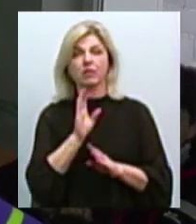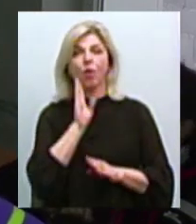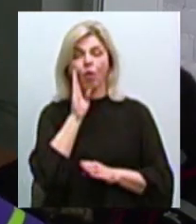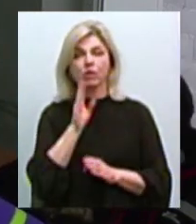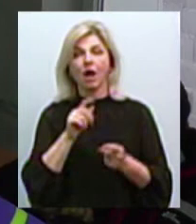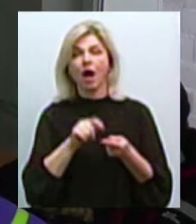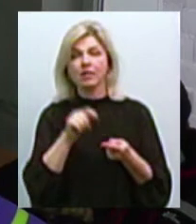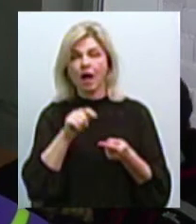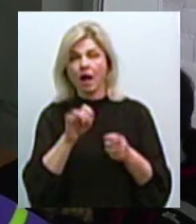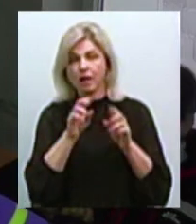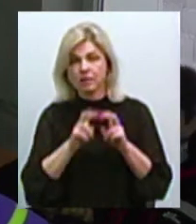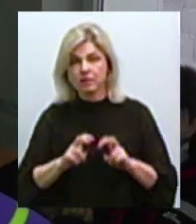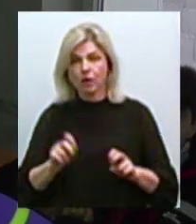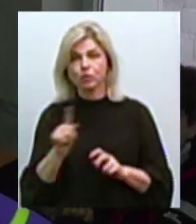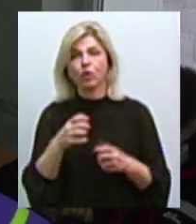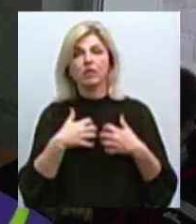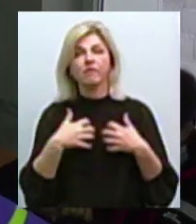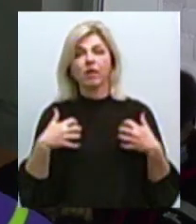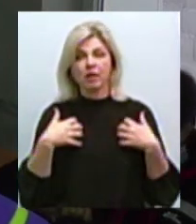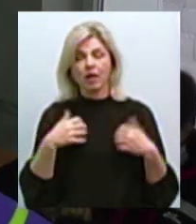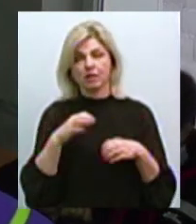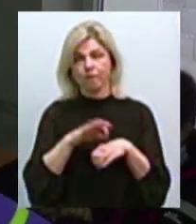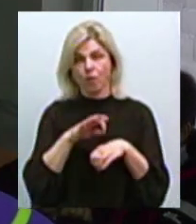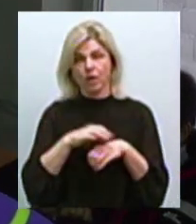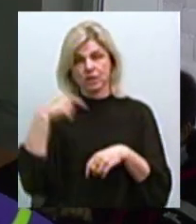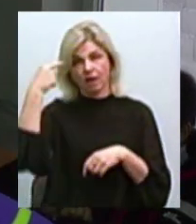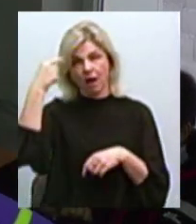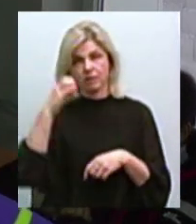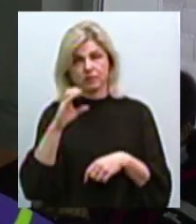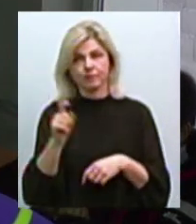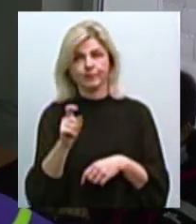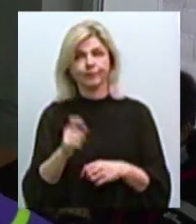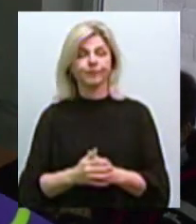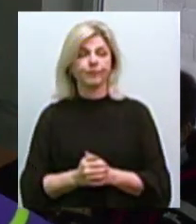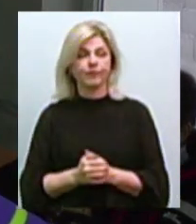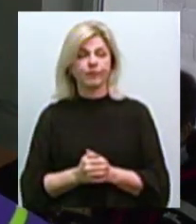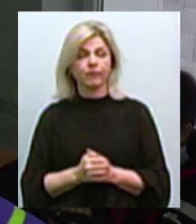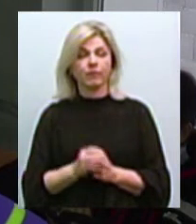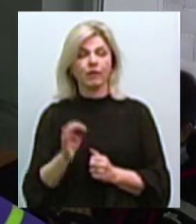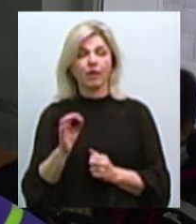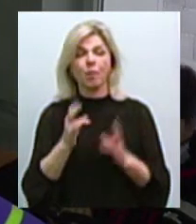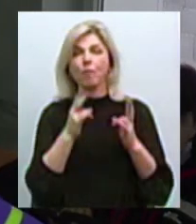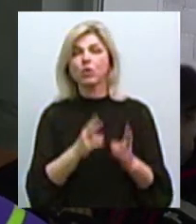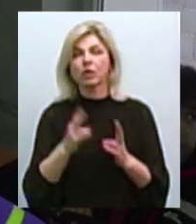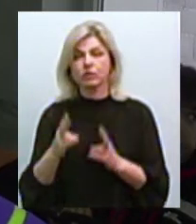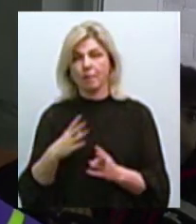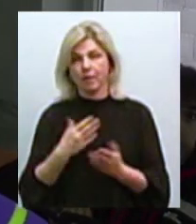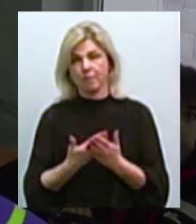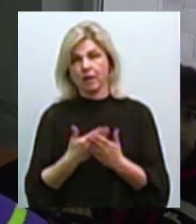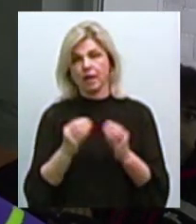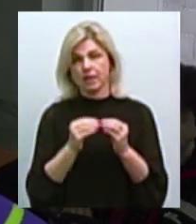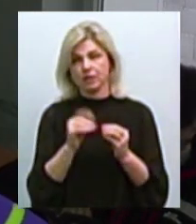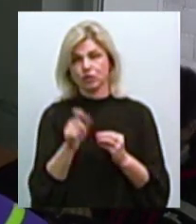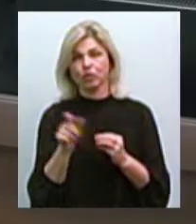який підтвердив, що тварина хвора на сказ. Тобто відносно тварини все. Пострадали їх близько 10 чоловік.